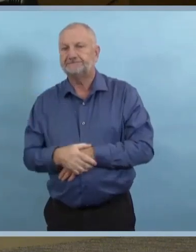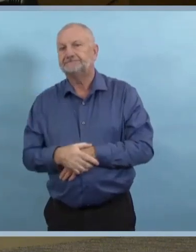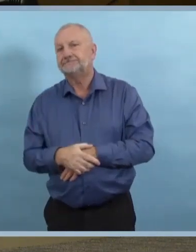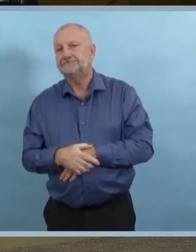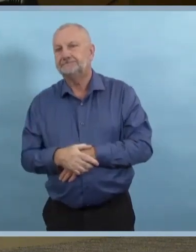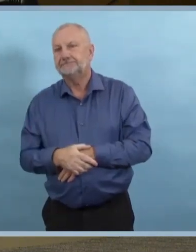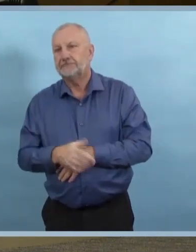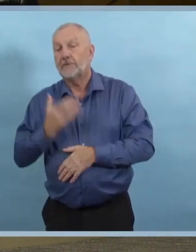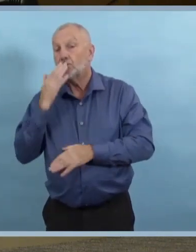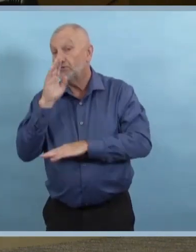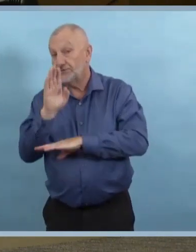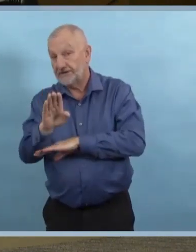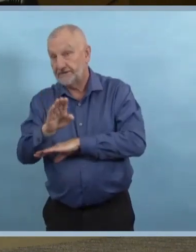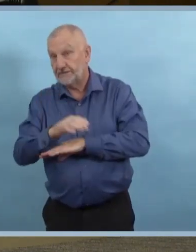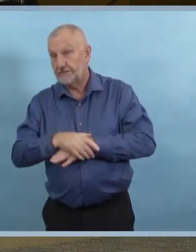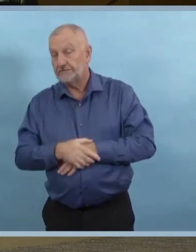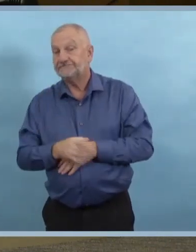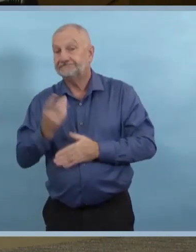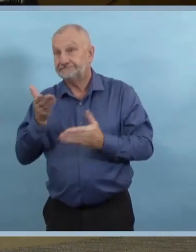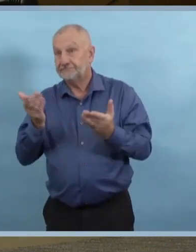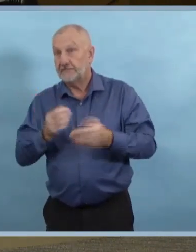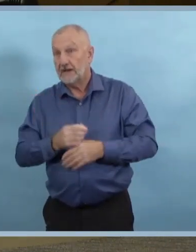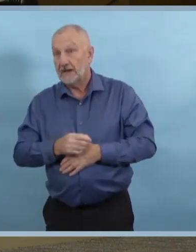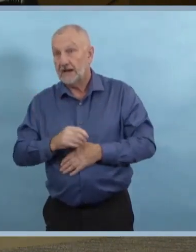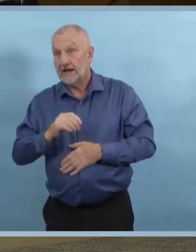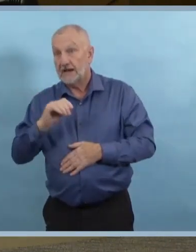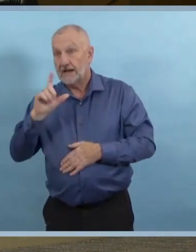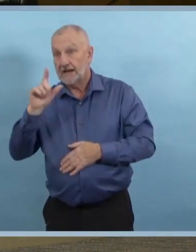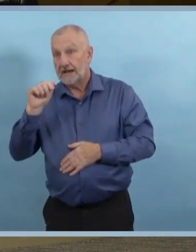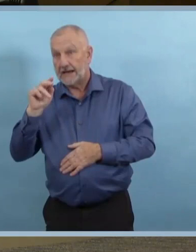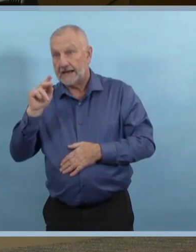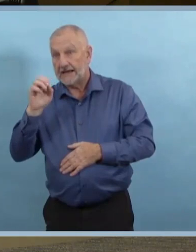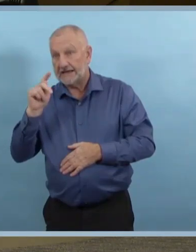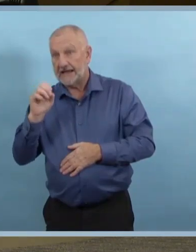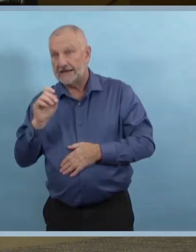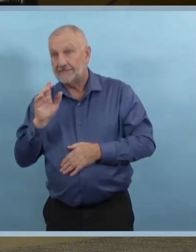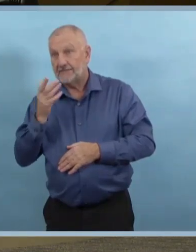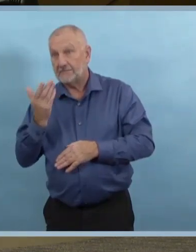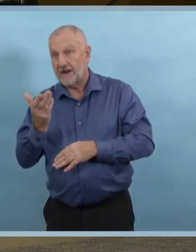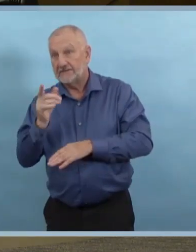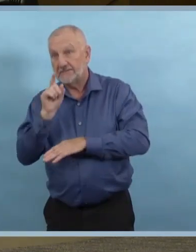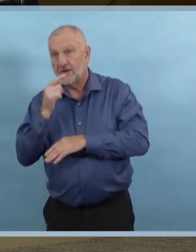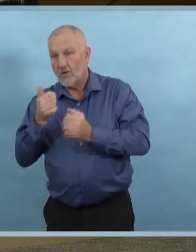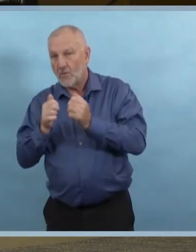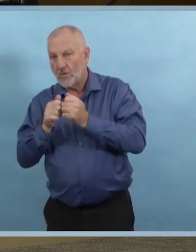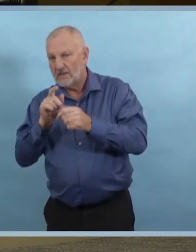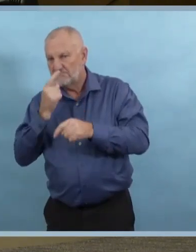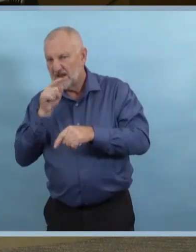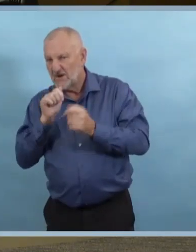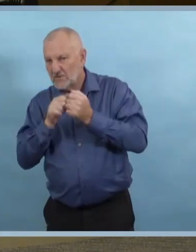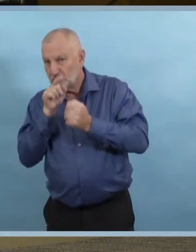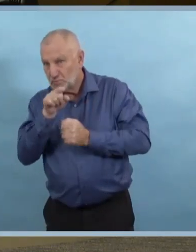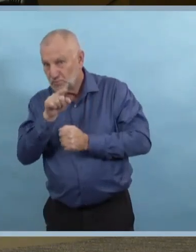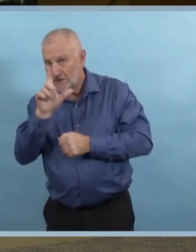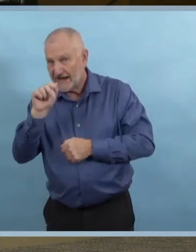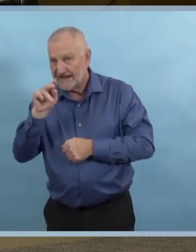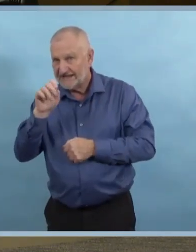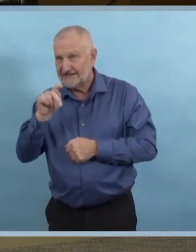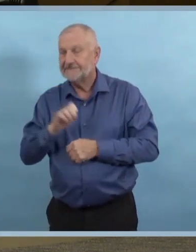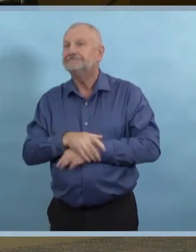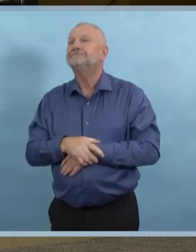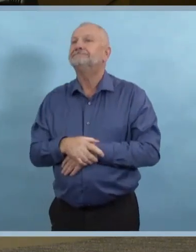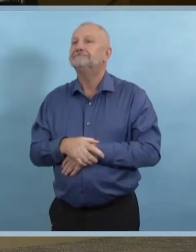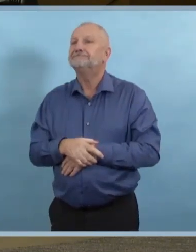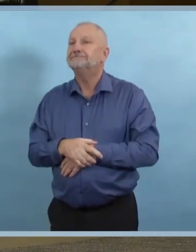Nous avons entendu de la gestion de Parkview Place ce matin qu'un représentant